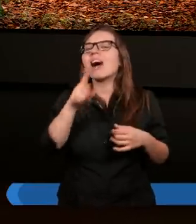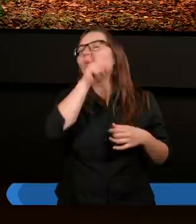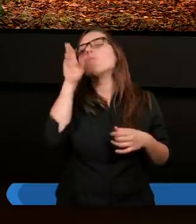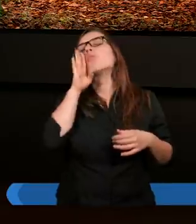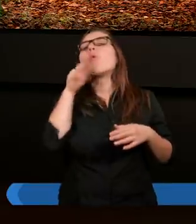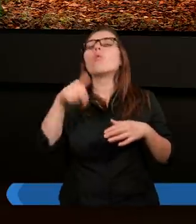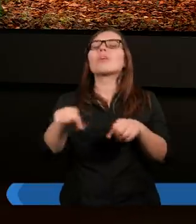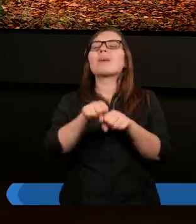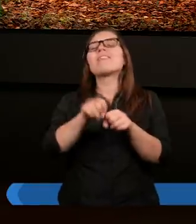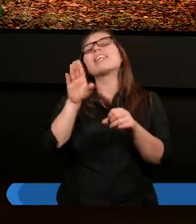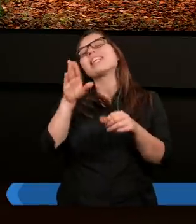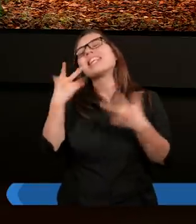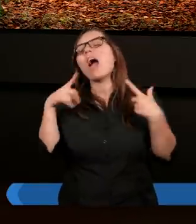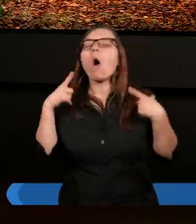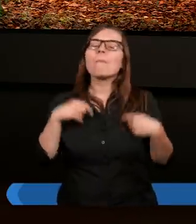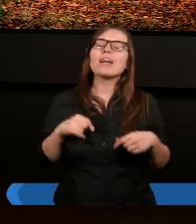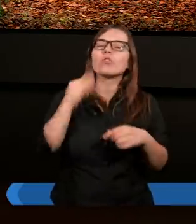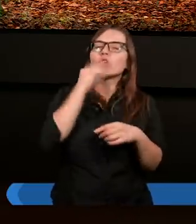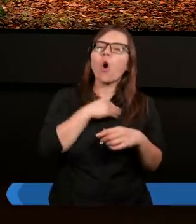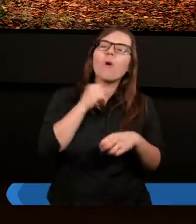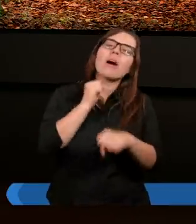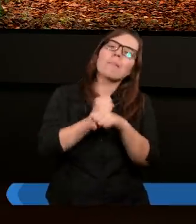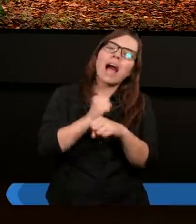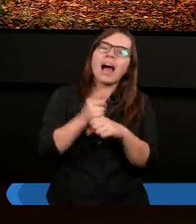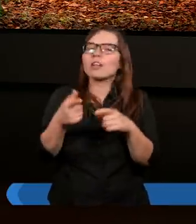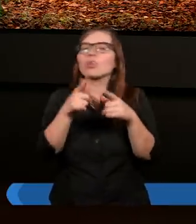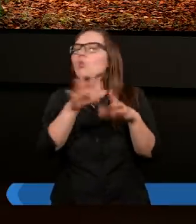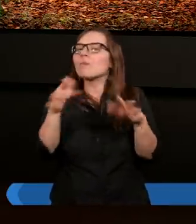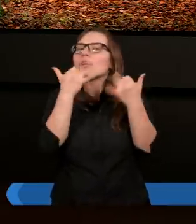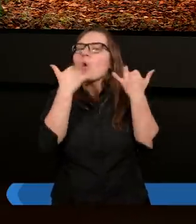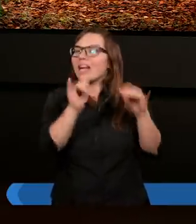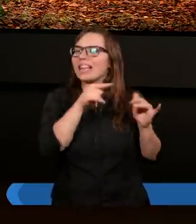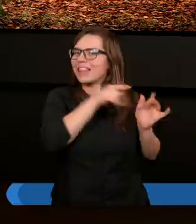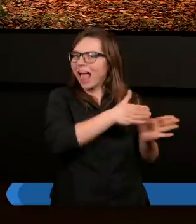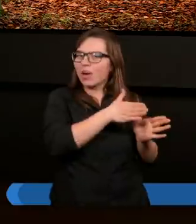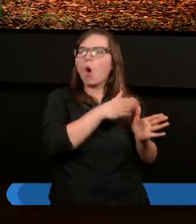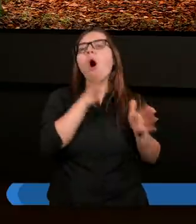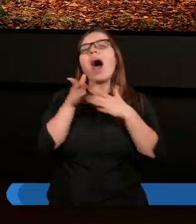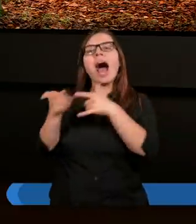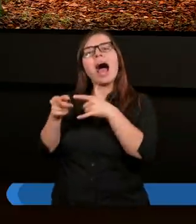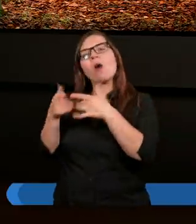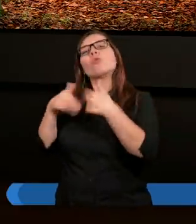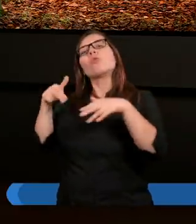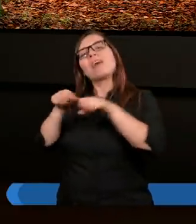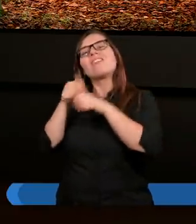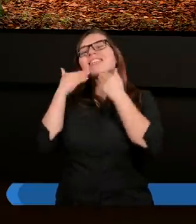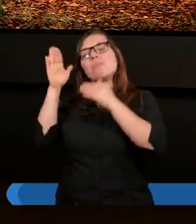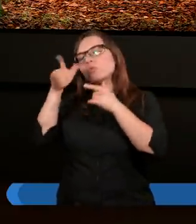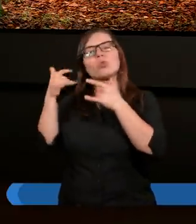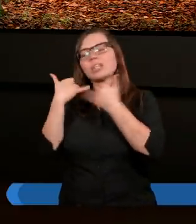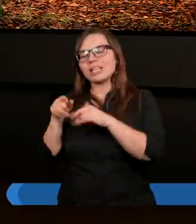usprawiedliwienie nieobecności w pracy, czy na zajęciach, czy gdzieś na jakimś spotkaniu.